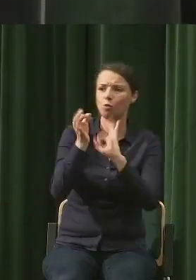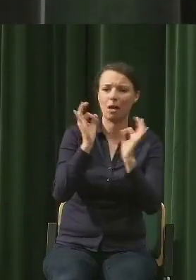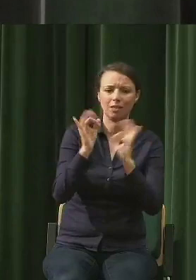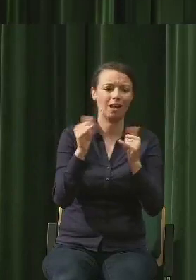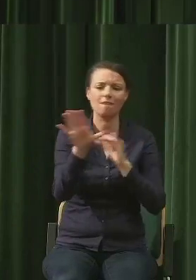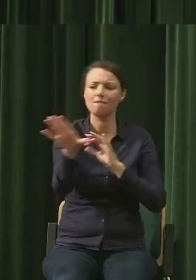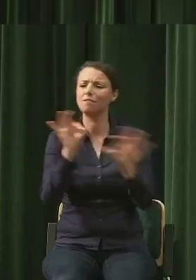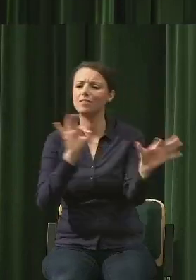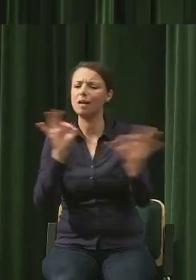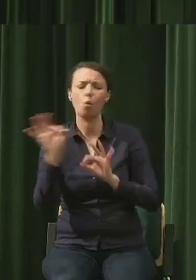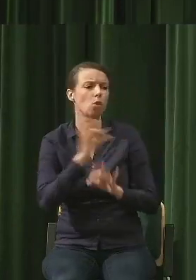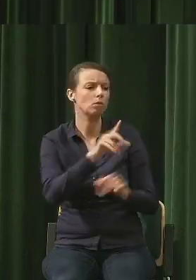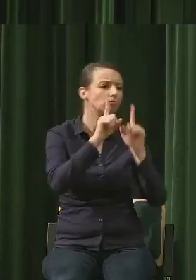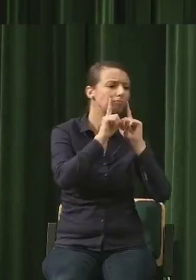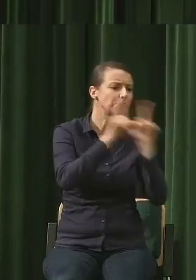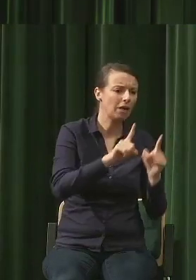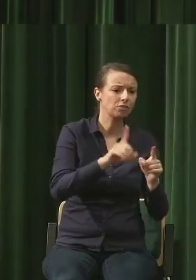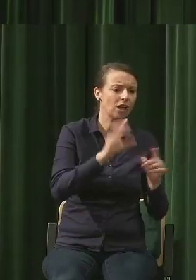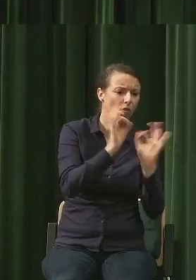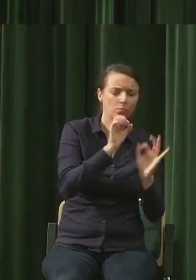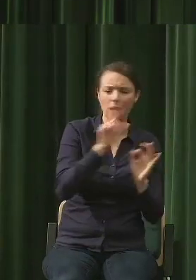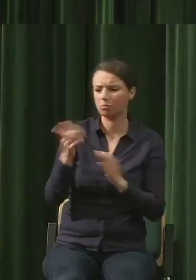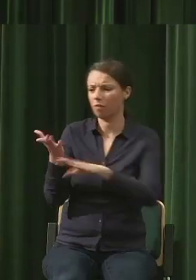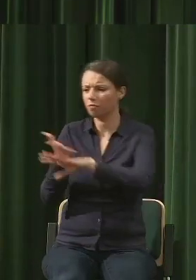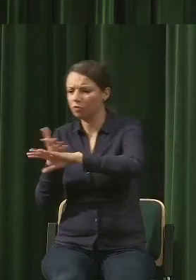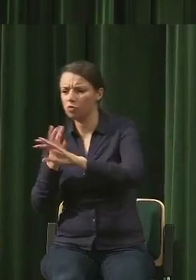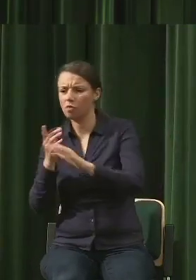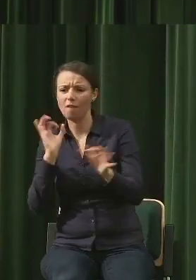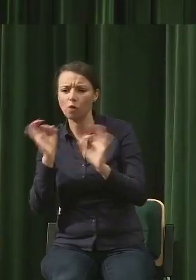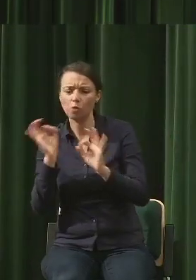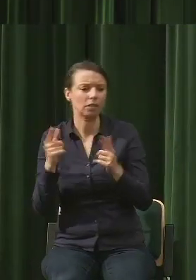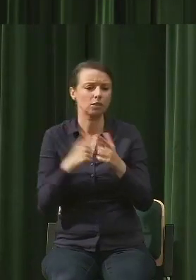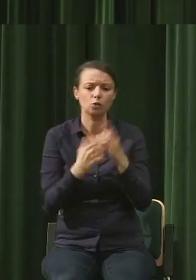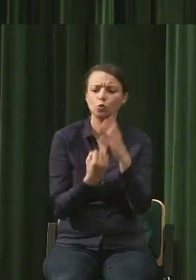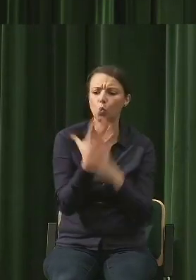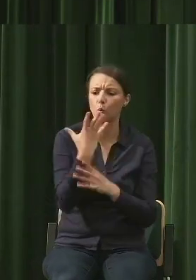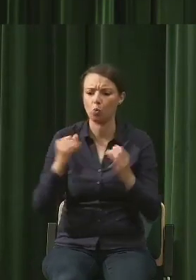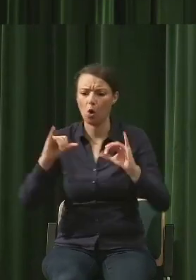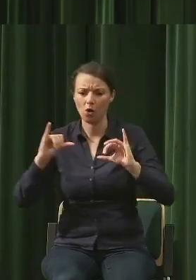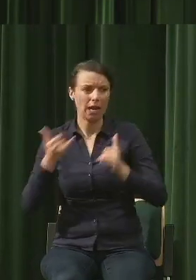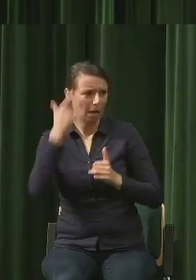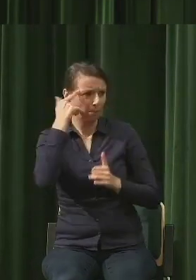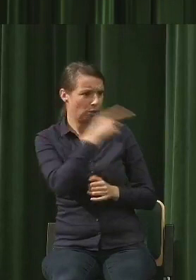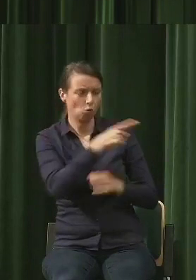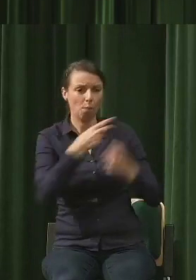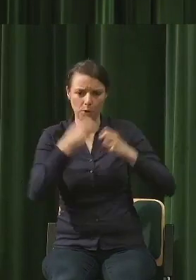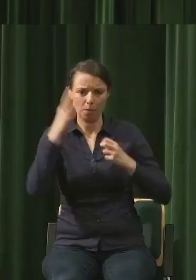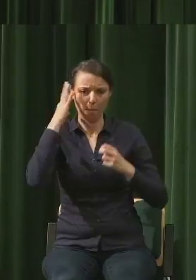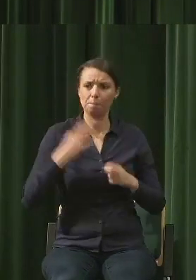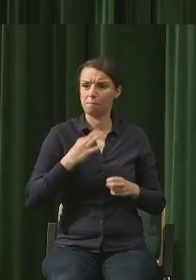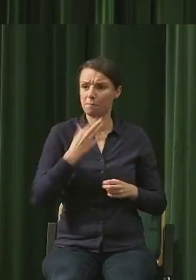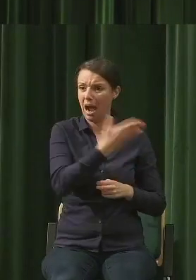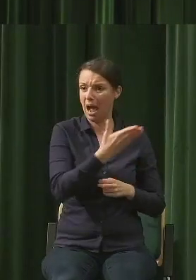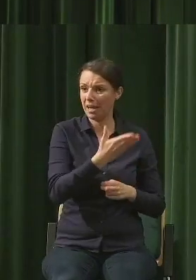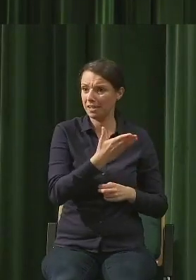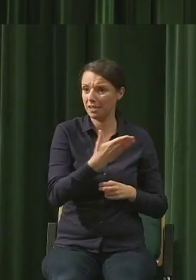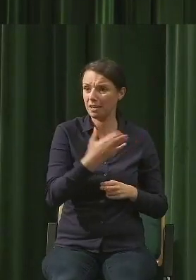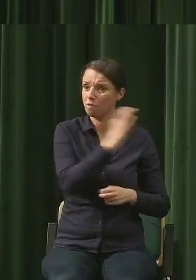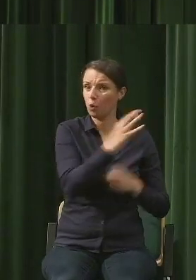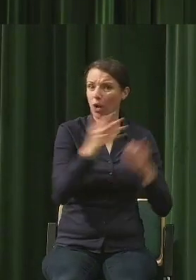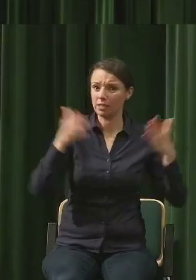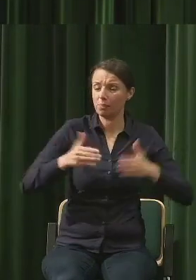wiarygodnej, a nie samej informacji. To jest pewnie problem, z którym Pani się zetknęła na tym egzaminie, że niestety nasi Pani studenci